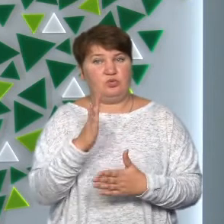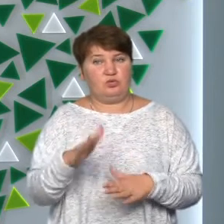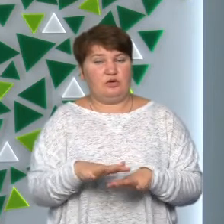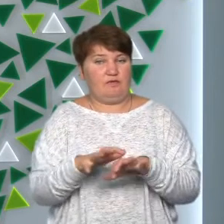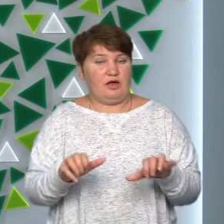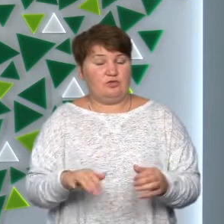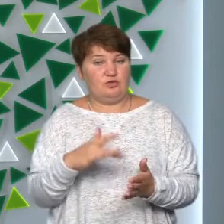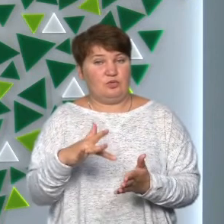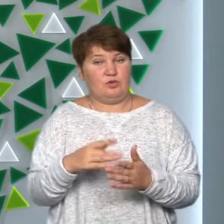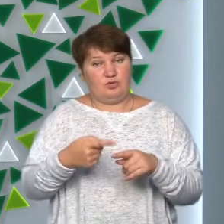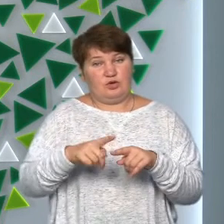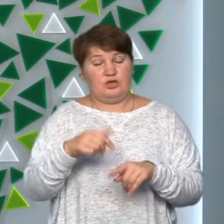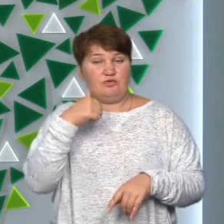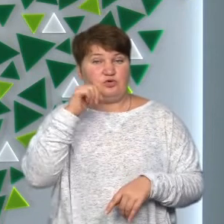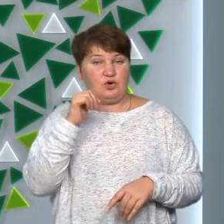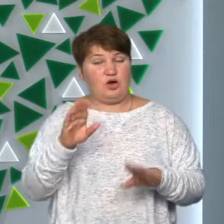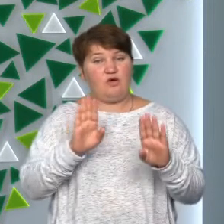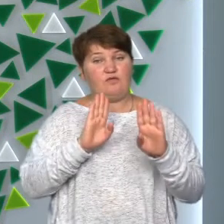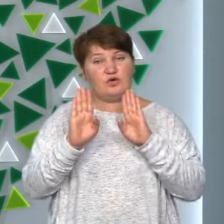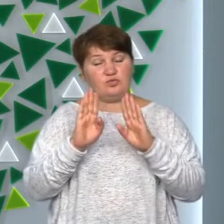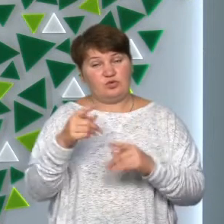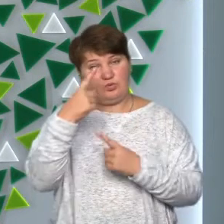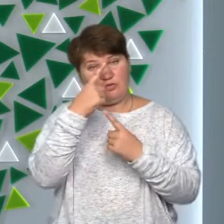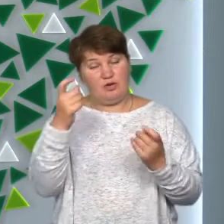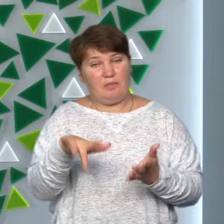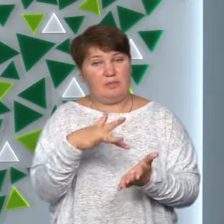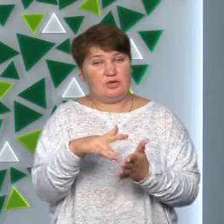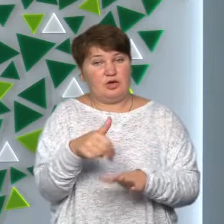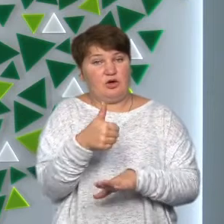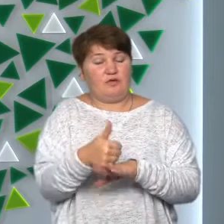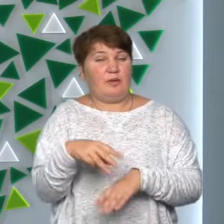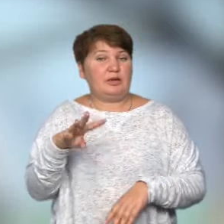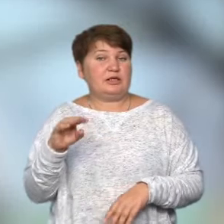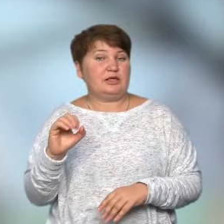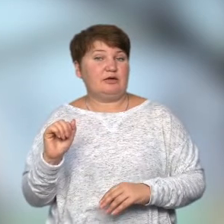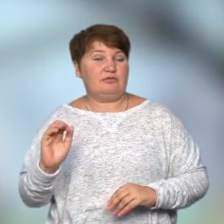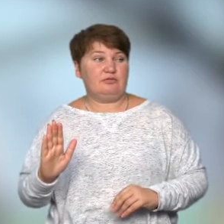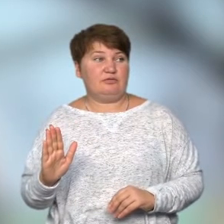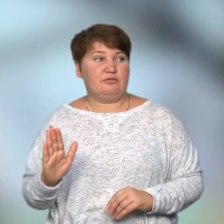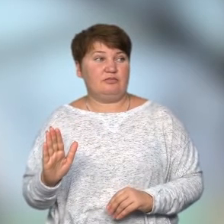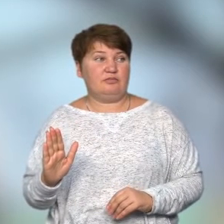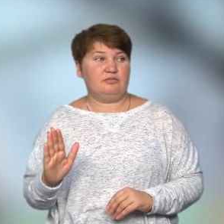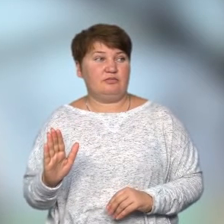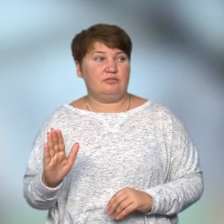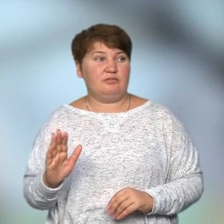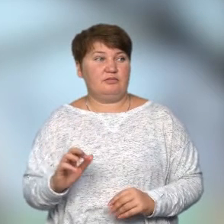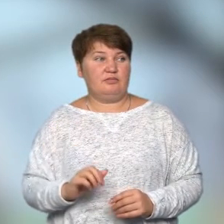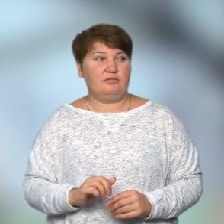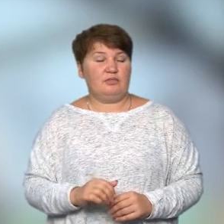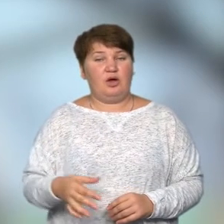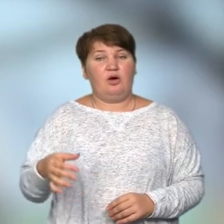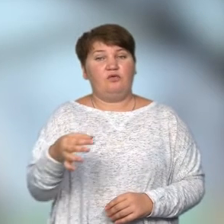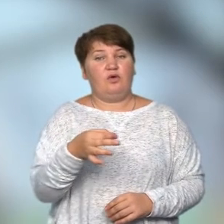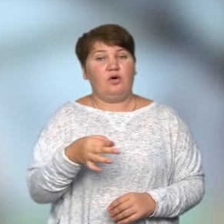міста. Про це вчора на своїй сторінці у Фейсбук повідомив міський голова Руслан Марцінків. Ухвала Господарського суду області.